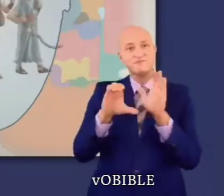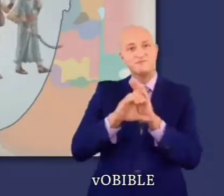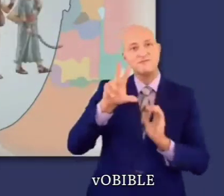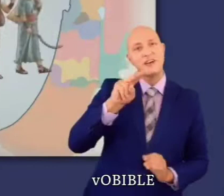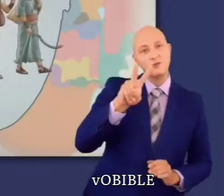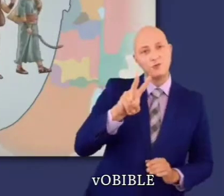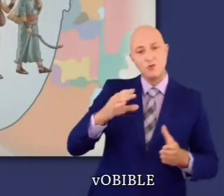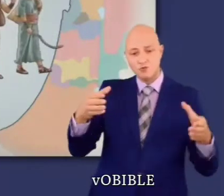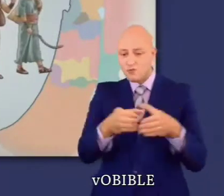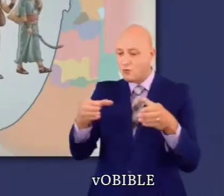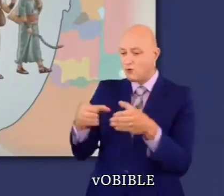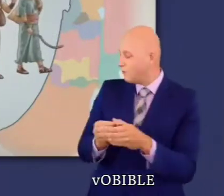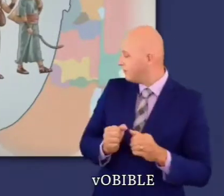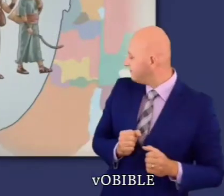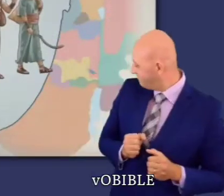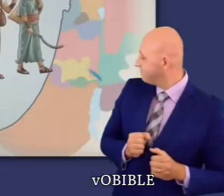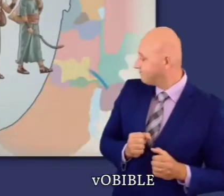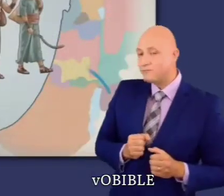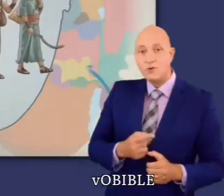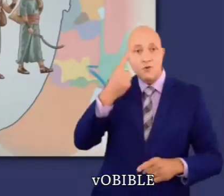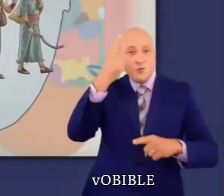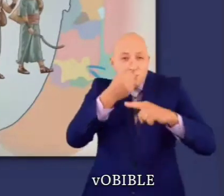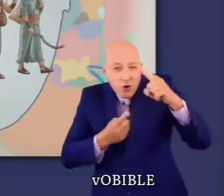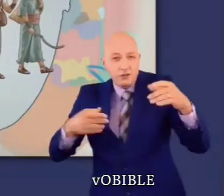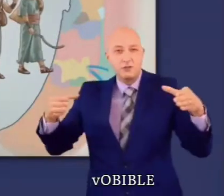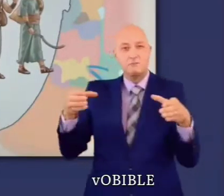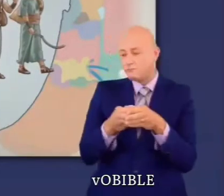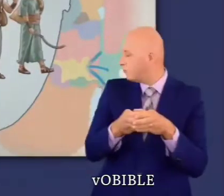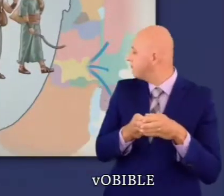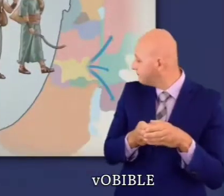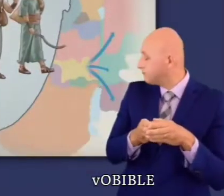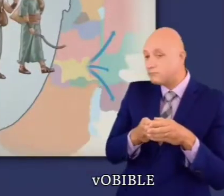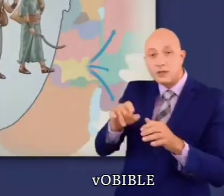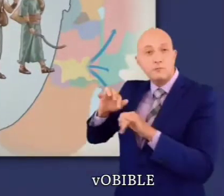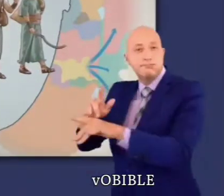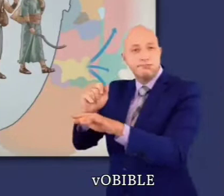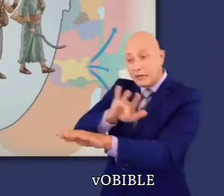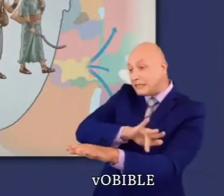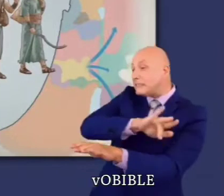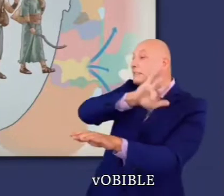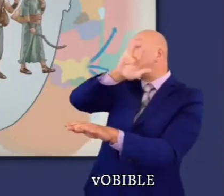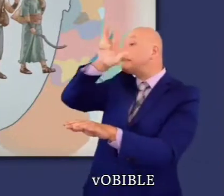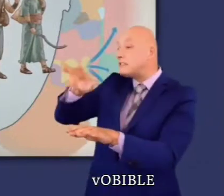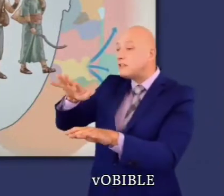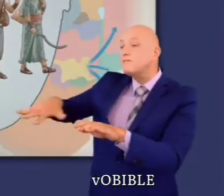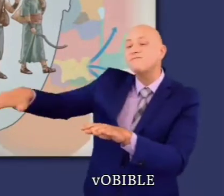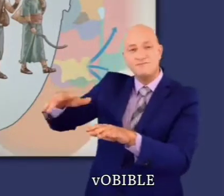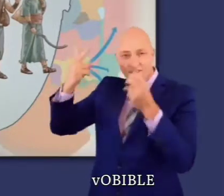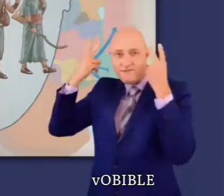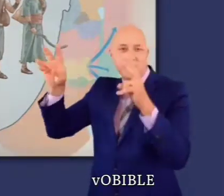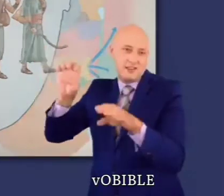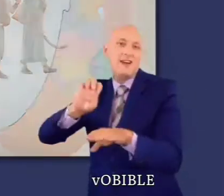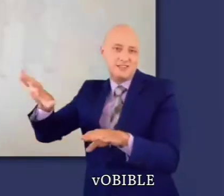Dans le chapitre 22, les tribus de Ruben et de Gade et la demi-tribu de Manassé rejoignent leur héritage à l'est du